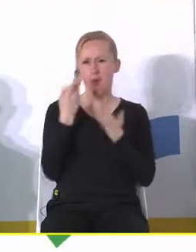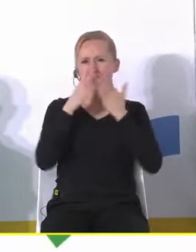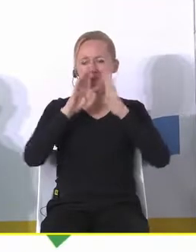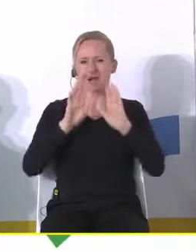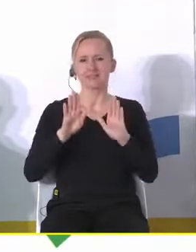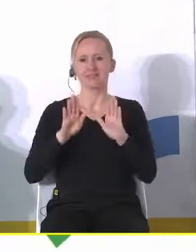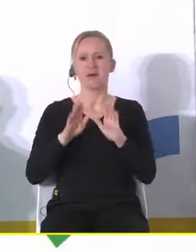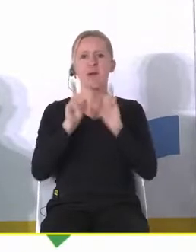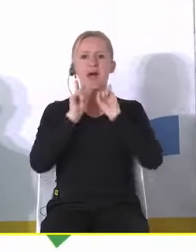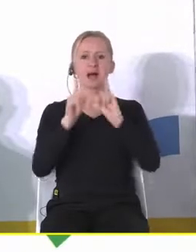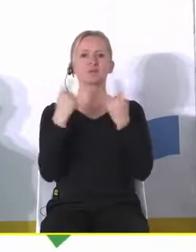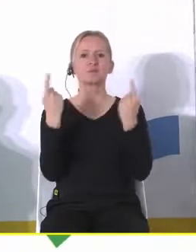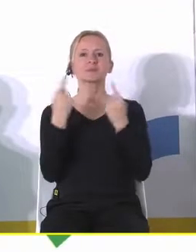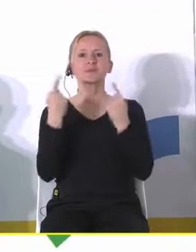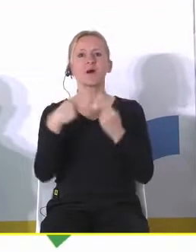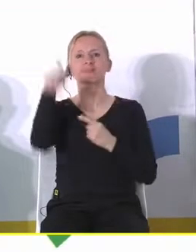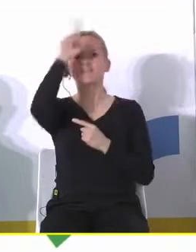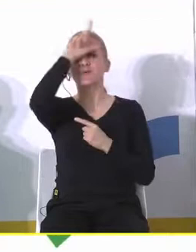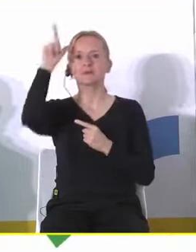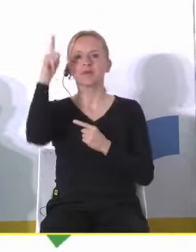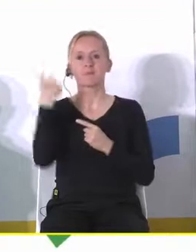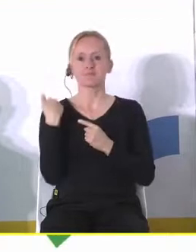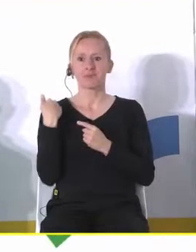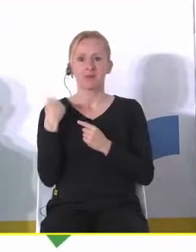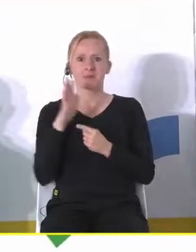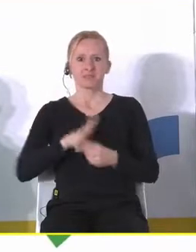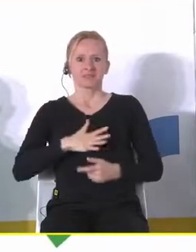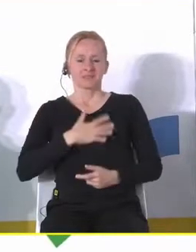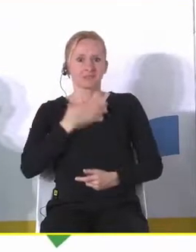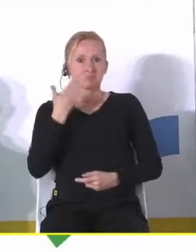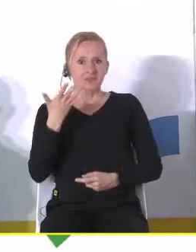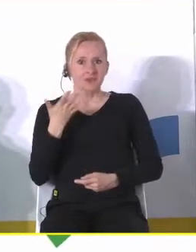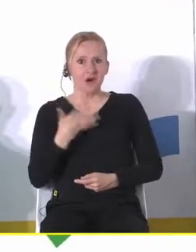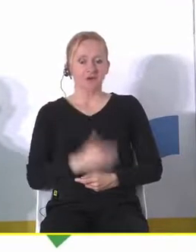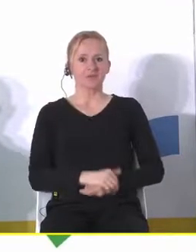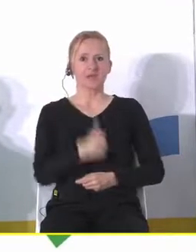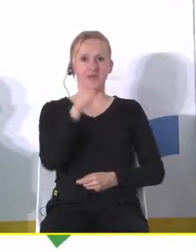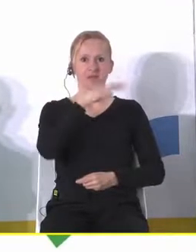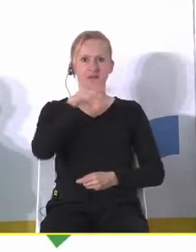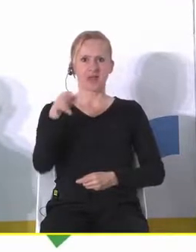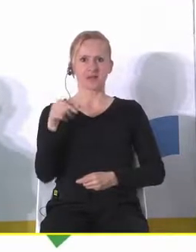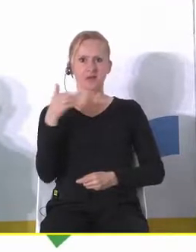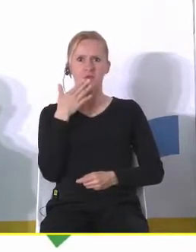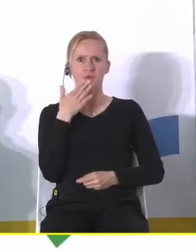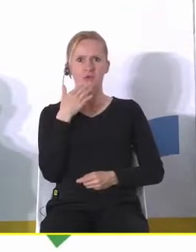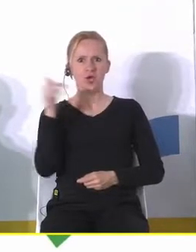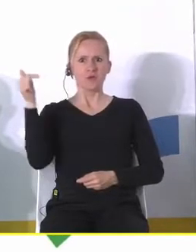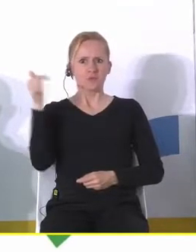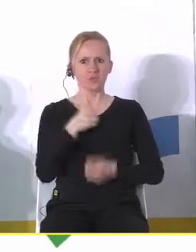pokazywałem aktualną sytuację demograficzną i wówczas konkluzja też była zaskakująca jeden z radnych powiedział my powinniśmy